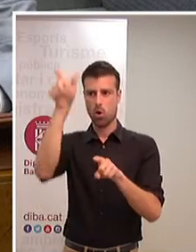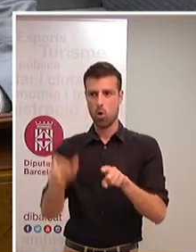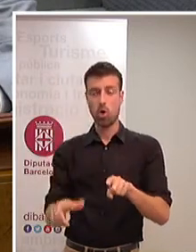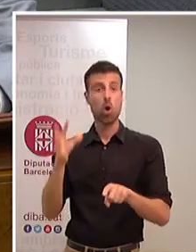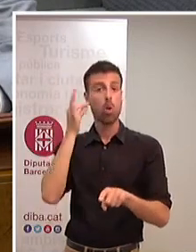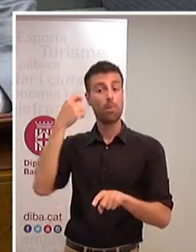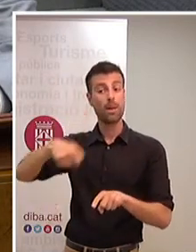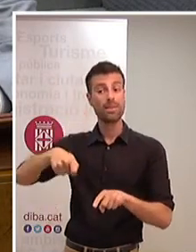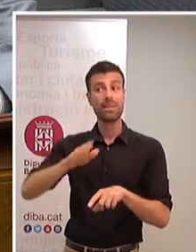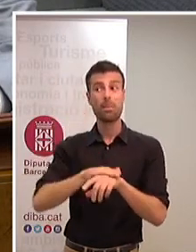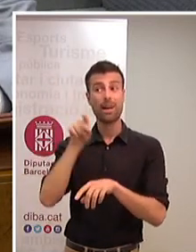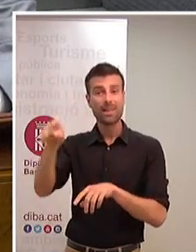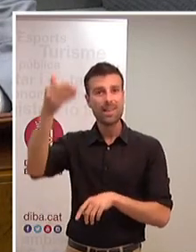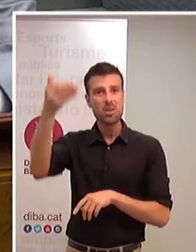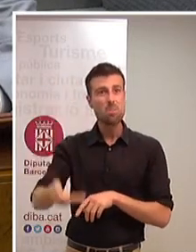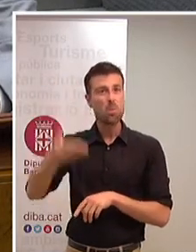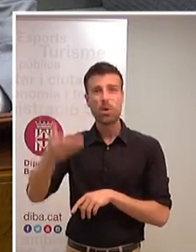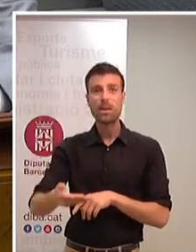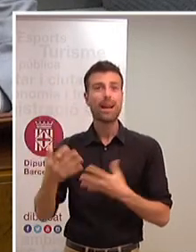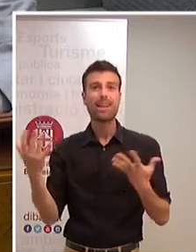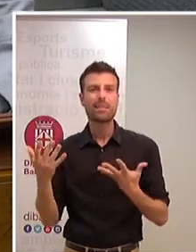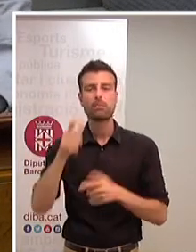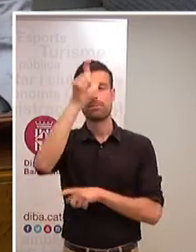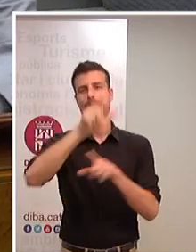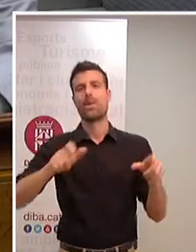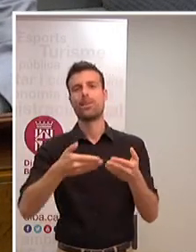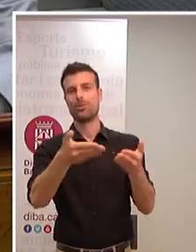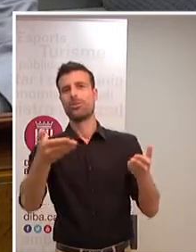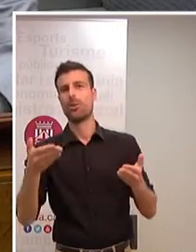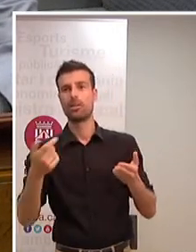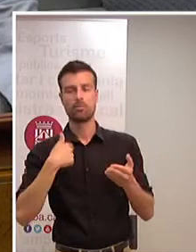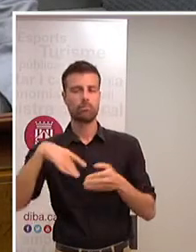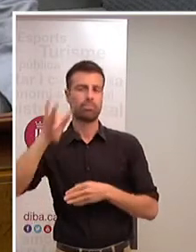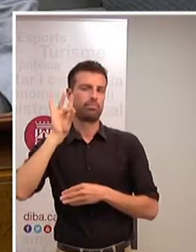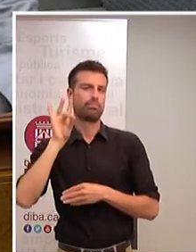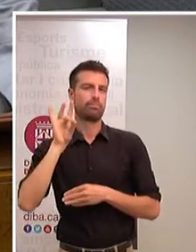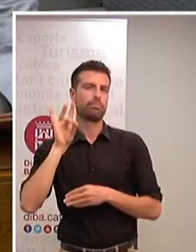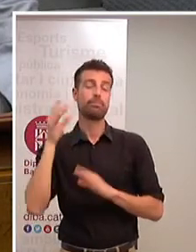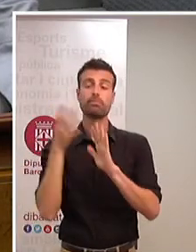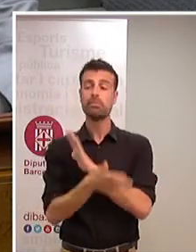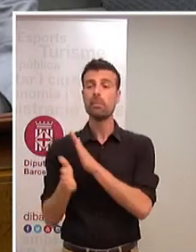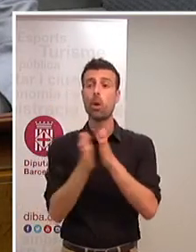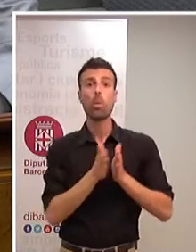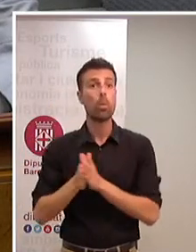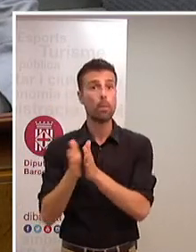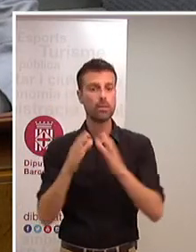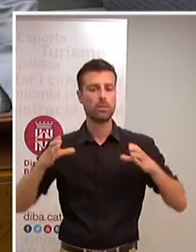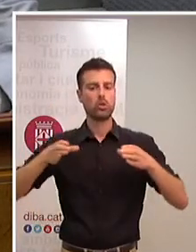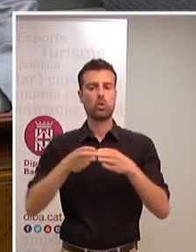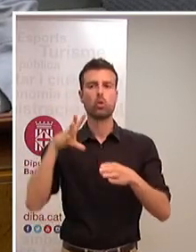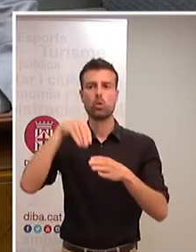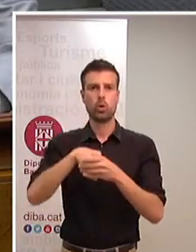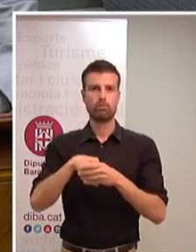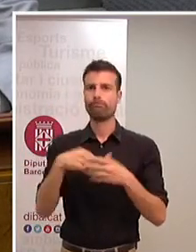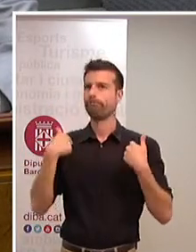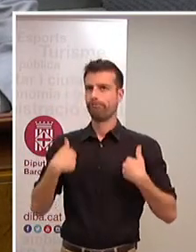el més important per tu sempre han estat les persones i això ho hem notat. Hem notat els teus companys de grup ho han notat tot